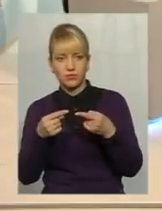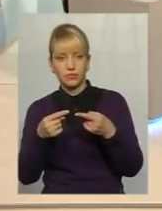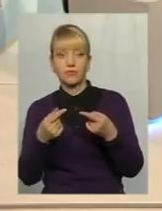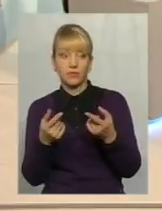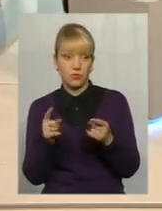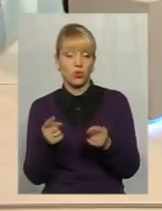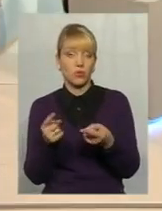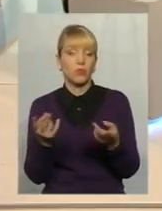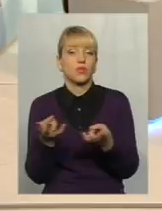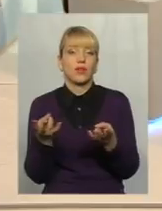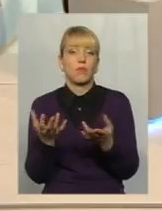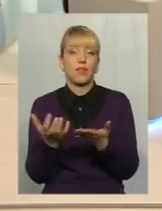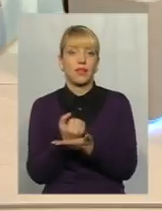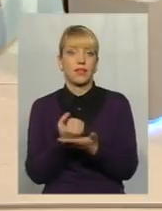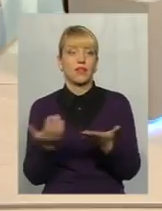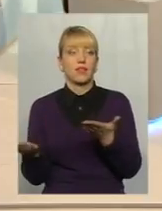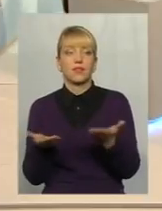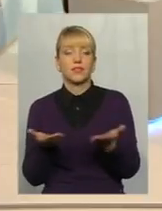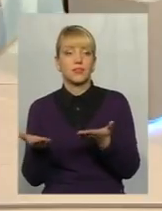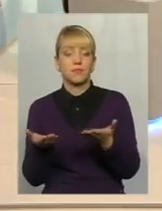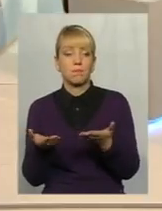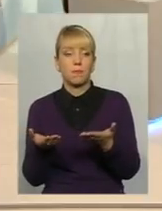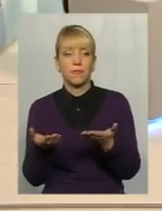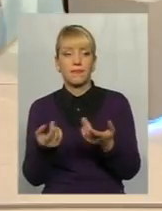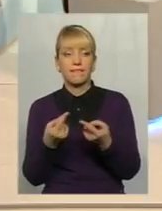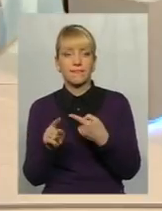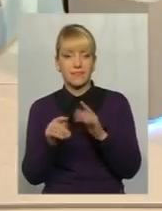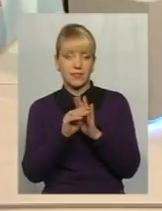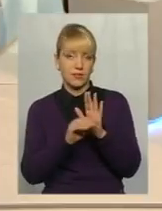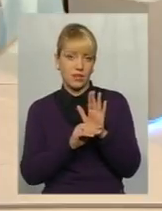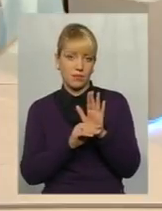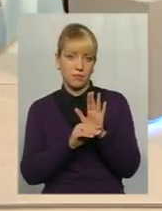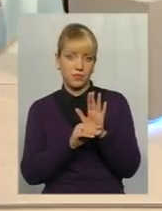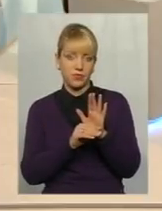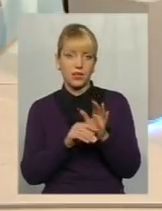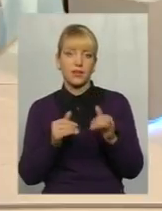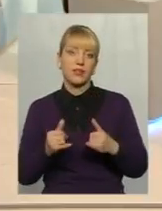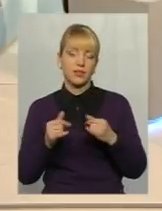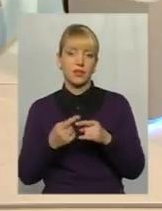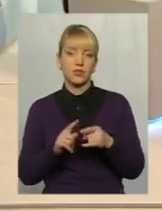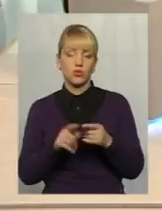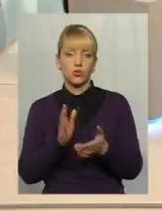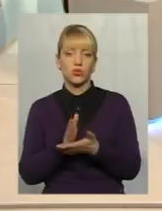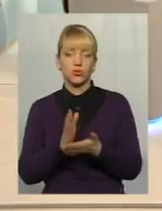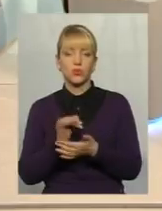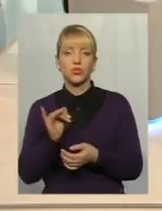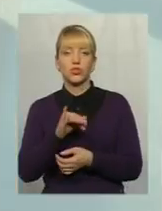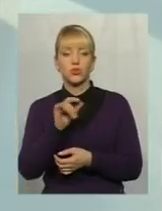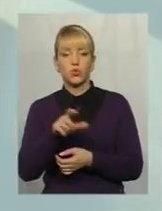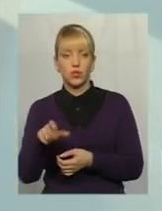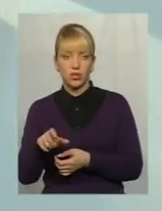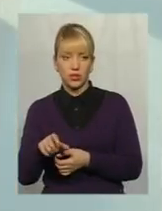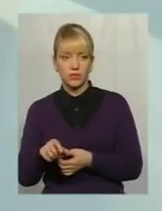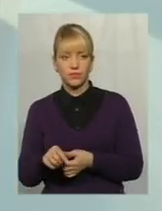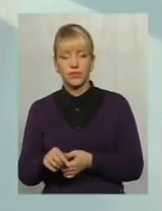Тому потрібно знайти якісь зовсім інші схеми. Для цього існують історики. Звісно, існують